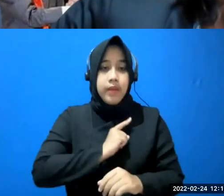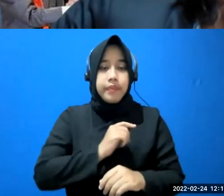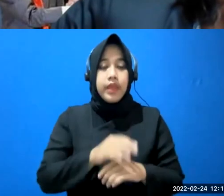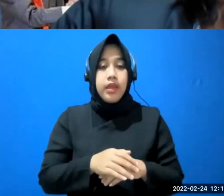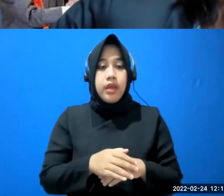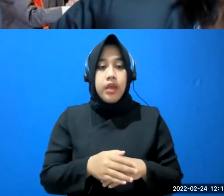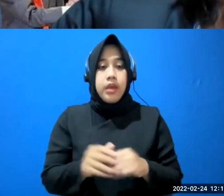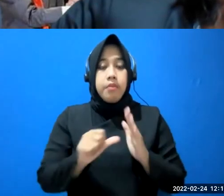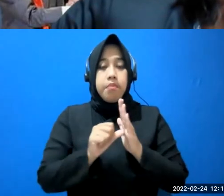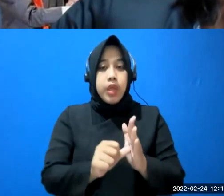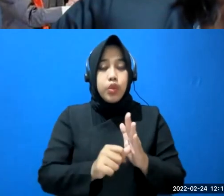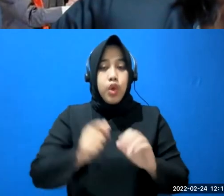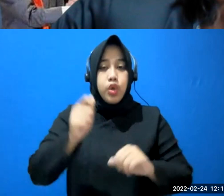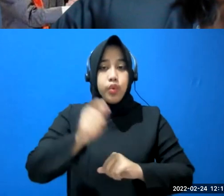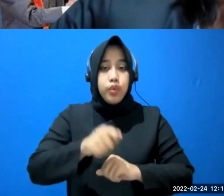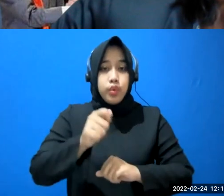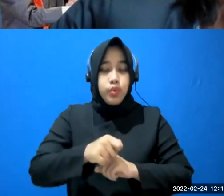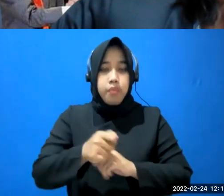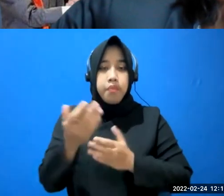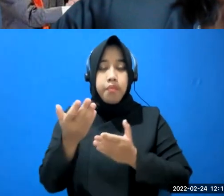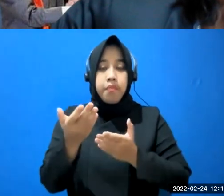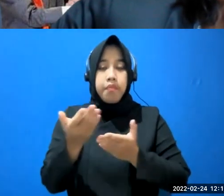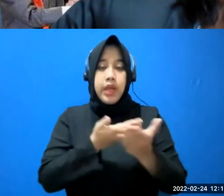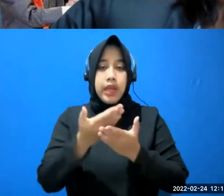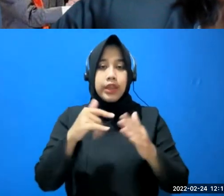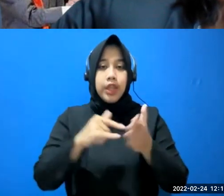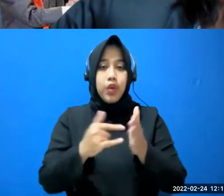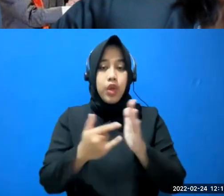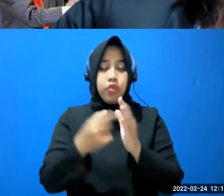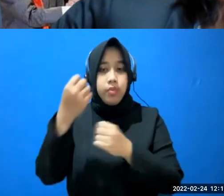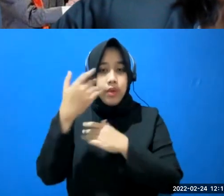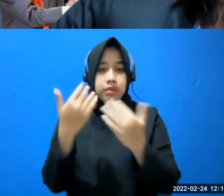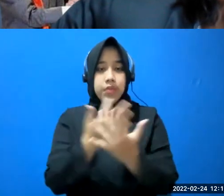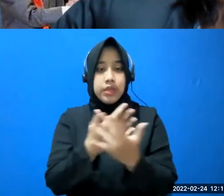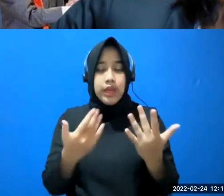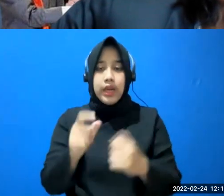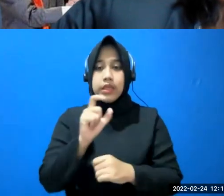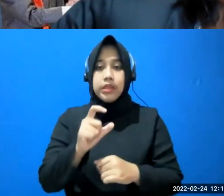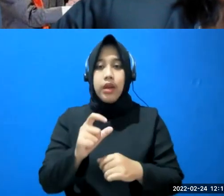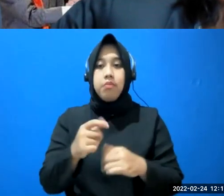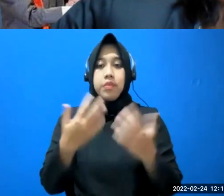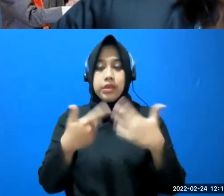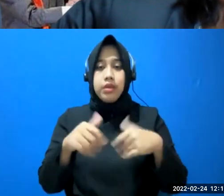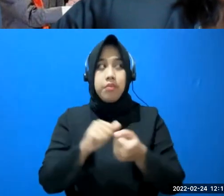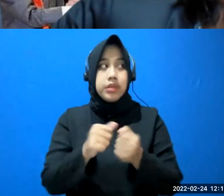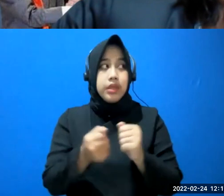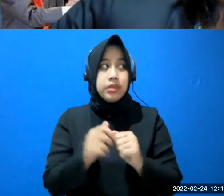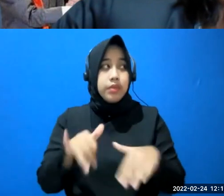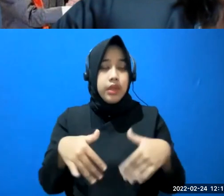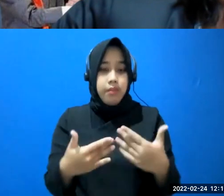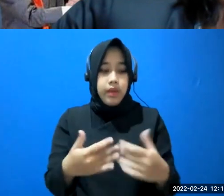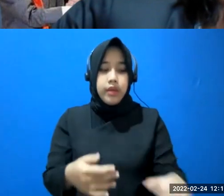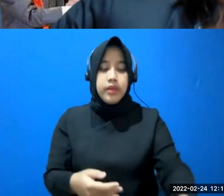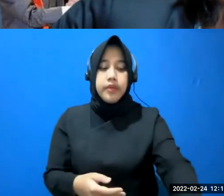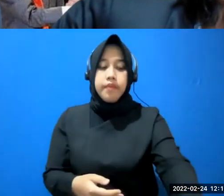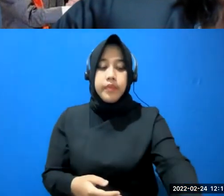teknologi informasi pada masyarakat serta bagaimana cara mengatasinya seperti itu mas silakan untuk yang